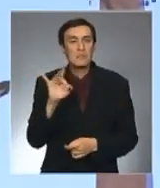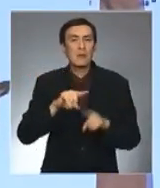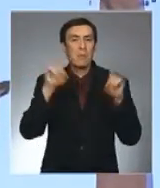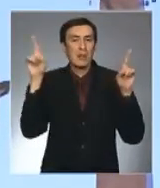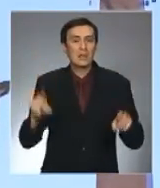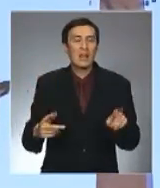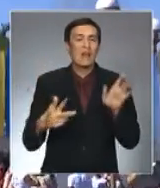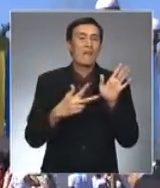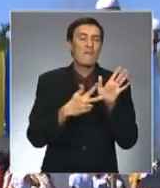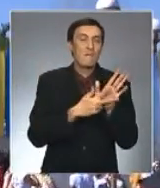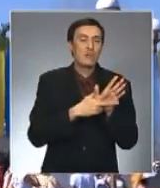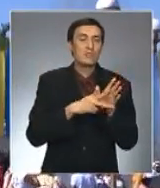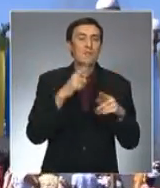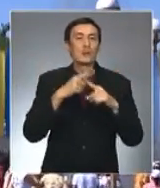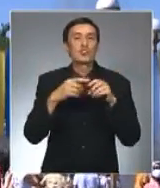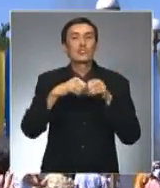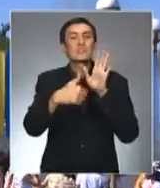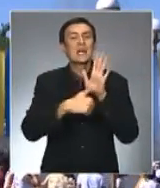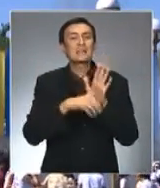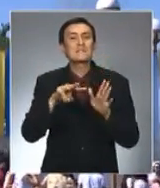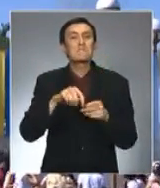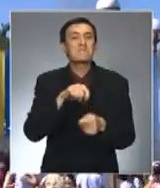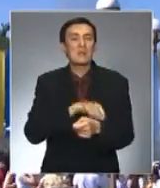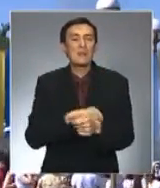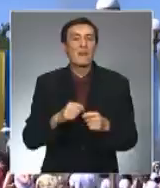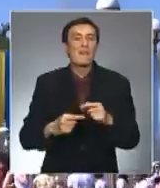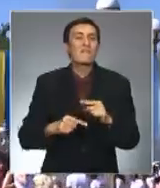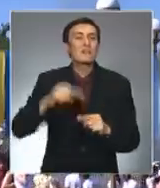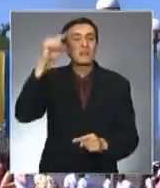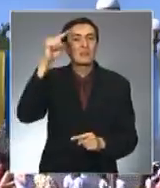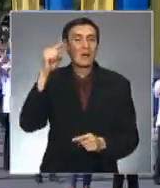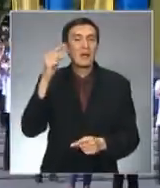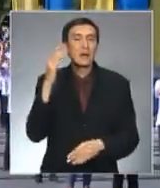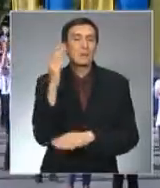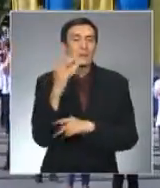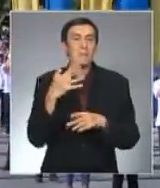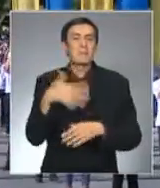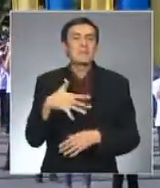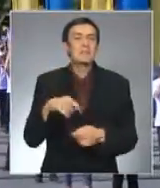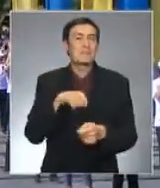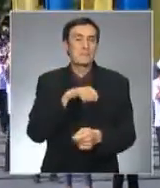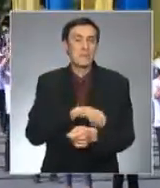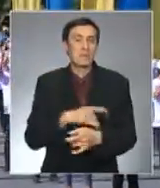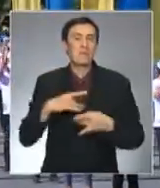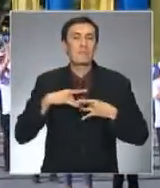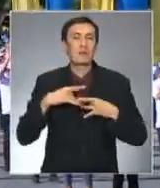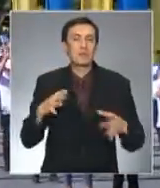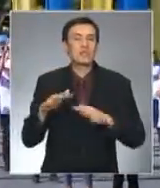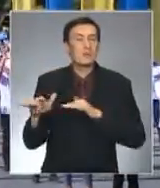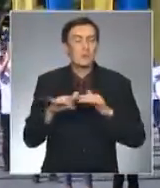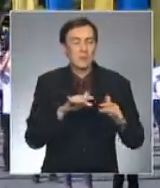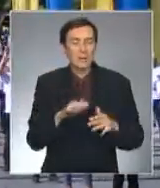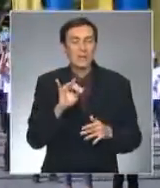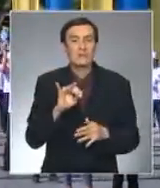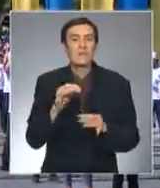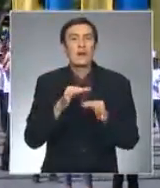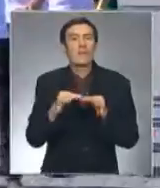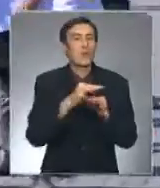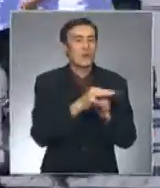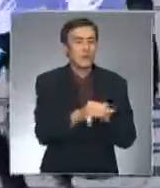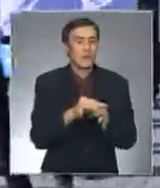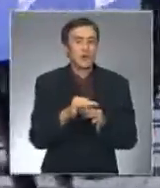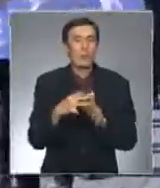полотна 8 на 16 метров. Высота флагштока 50. Праздничные мероприятия сегодня проходят и в районах